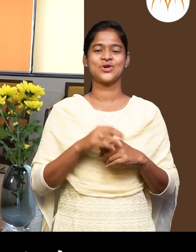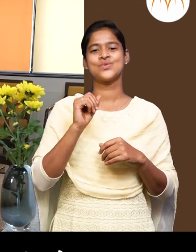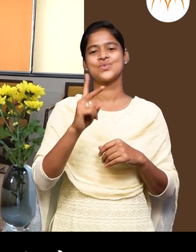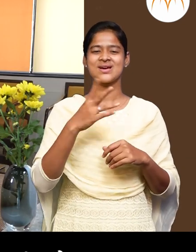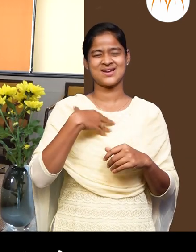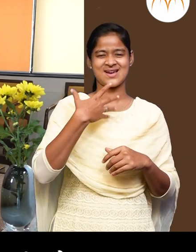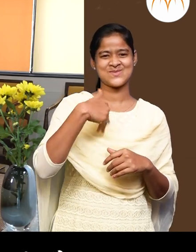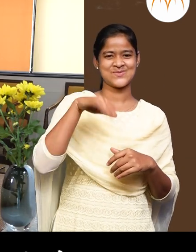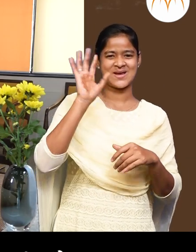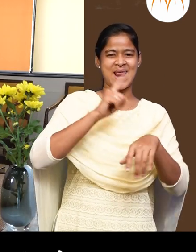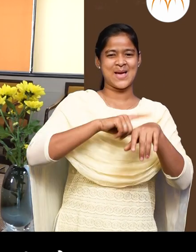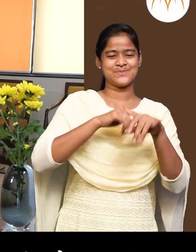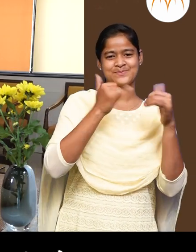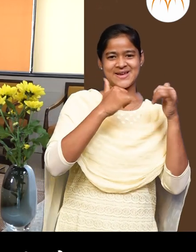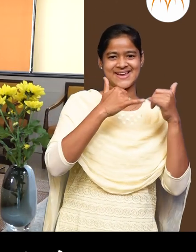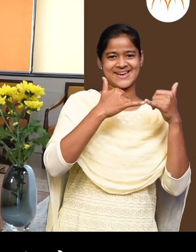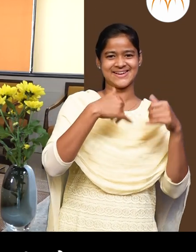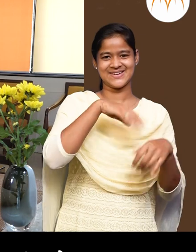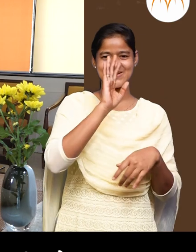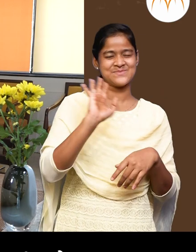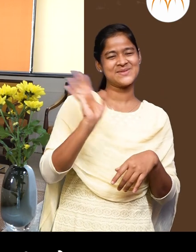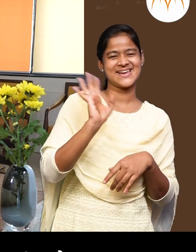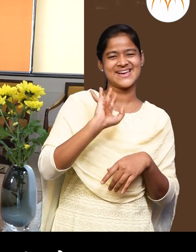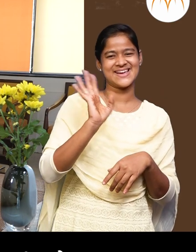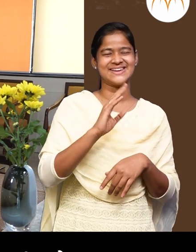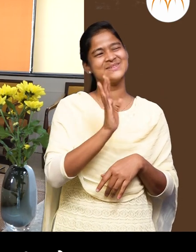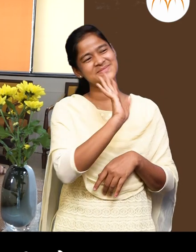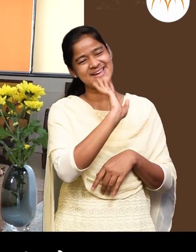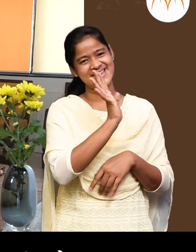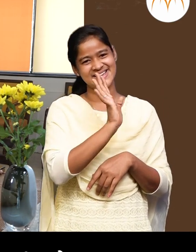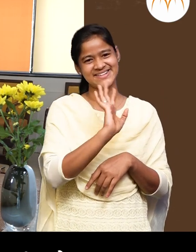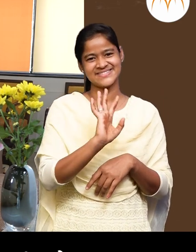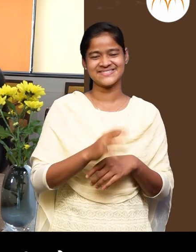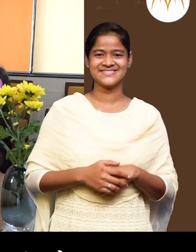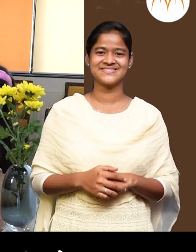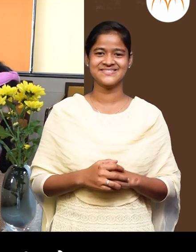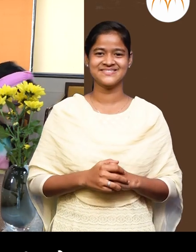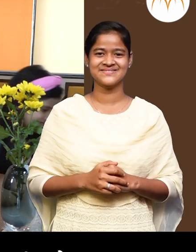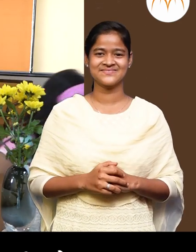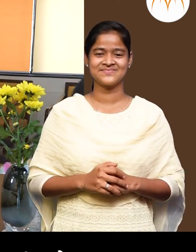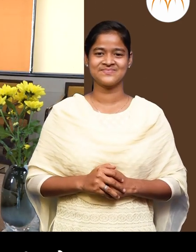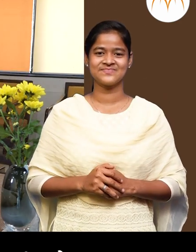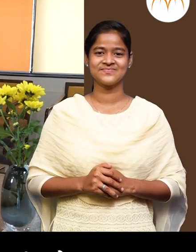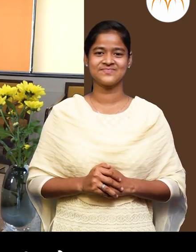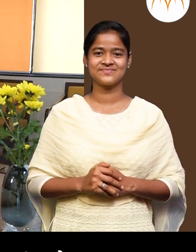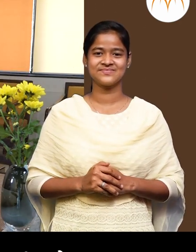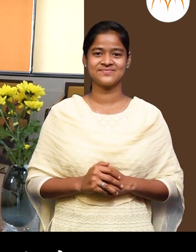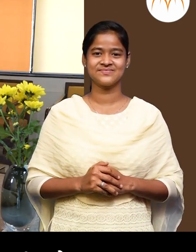बर आई मी जाते आमची खेलाईची वेल जली बर, पया बाई